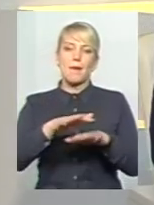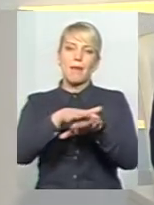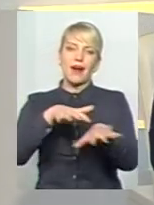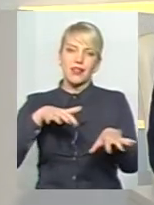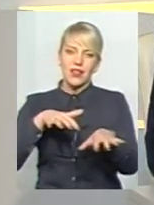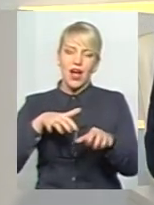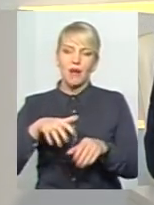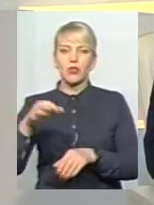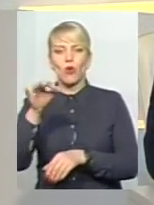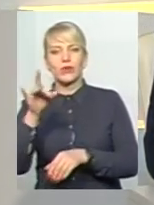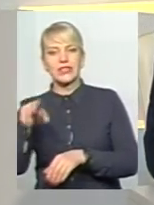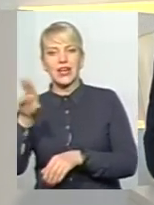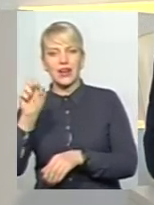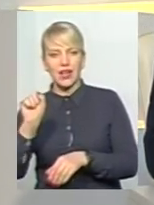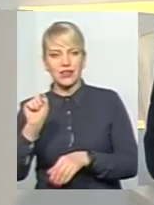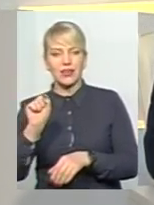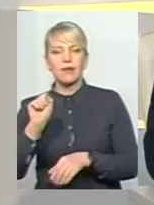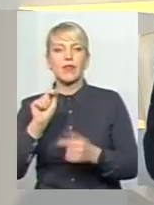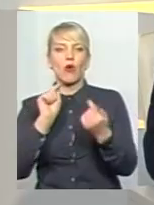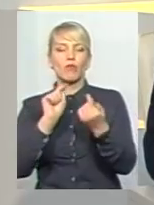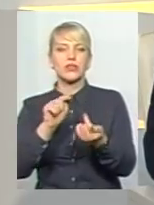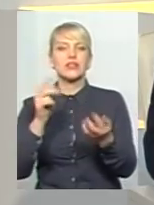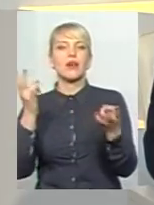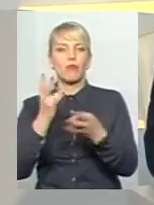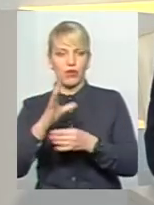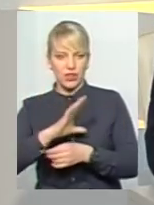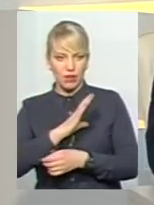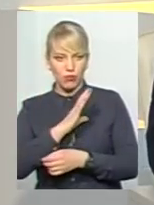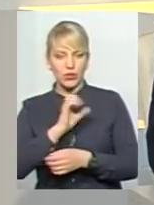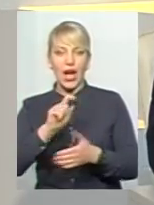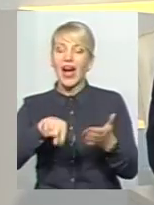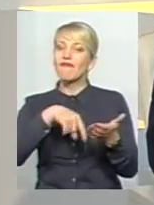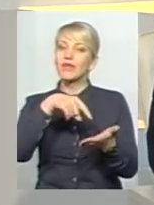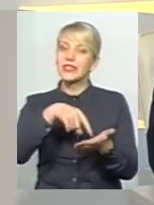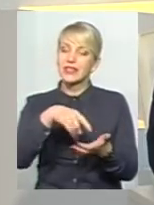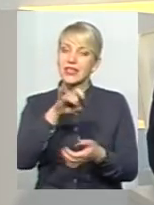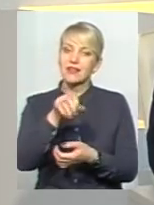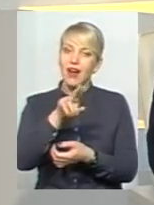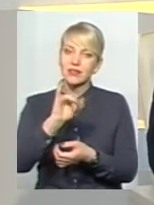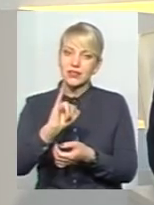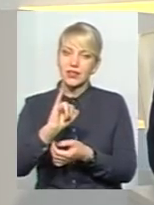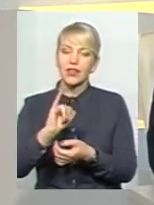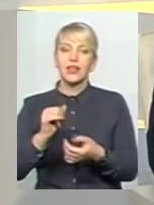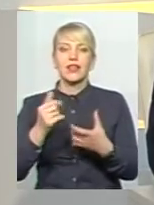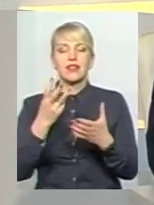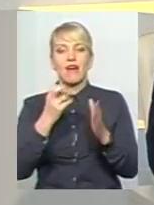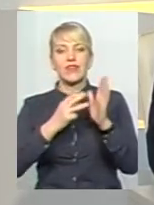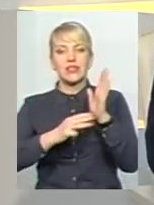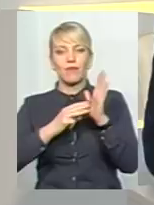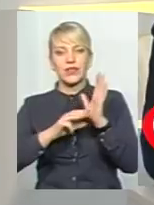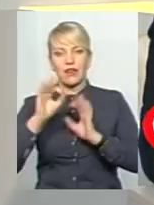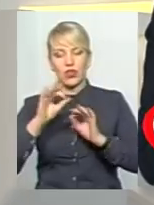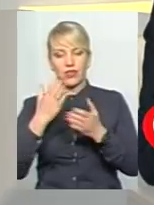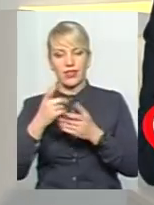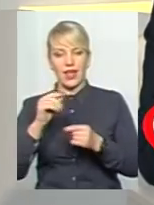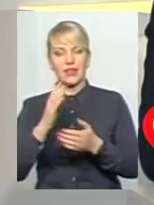політично-частковому органі опозиція має бути однозначно. В міській раді, який фактично на 80% є